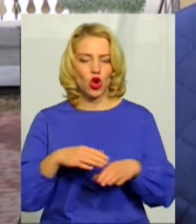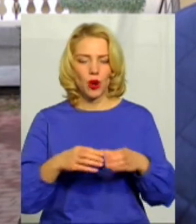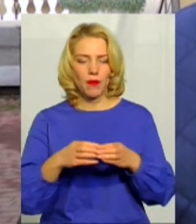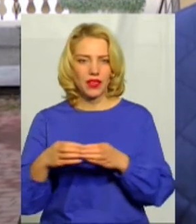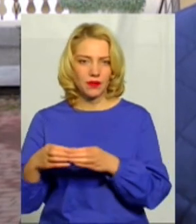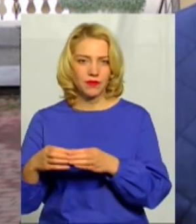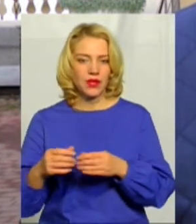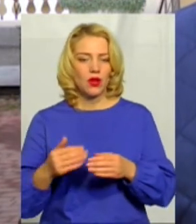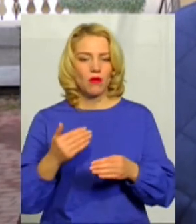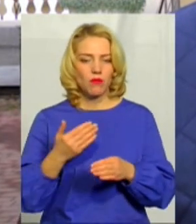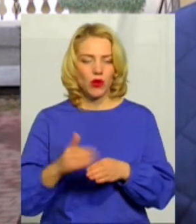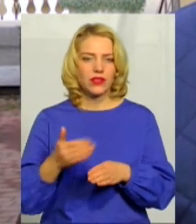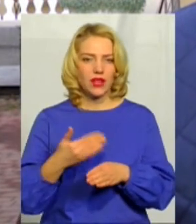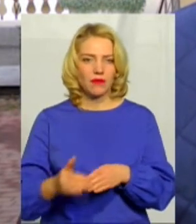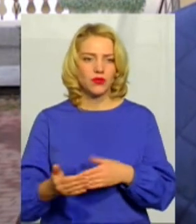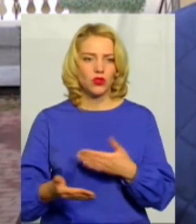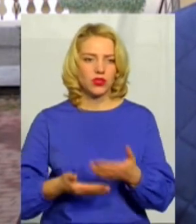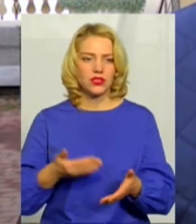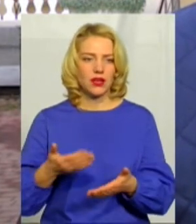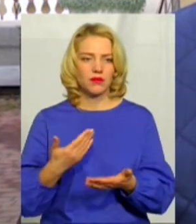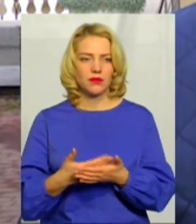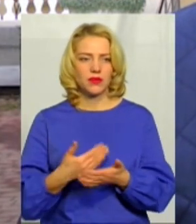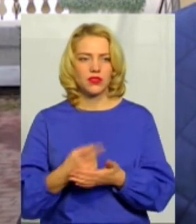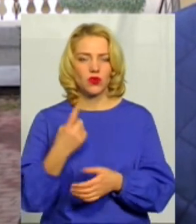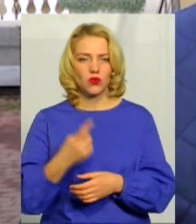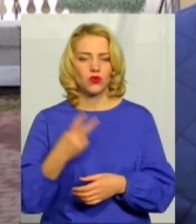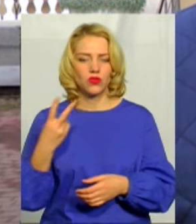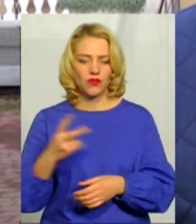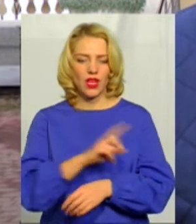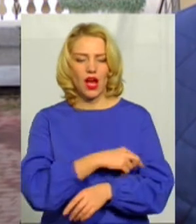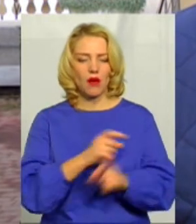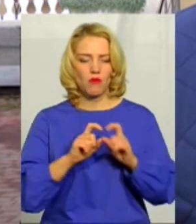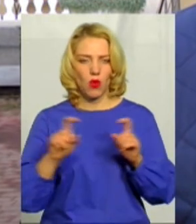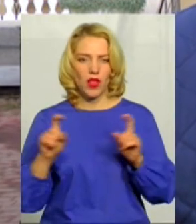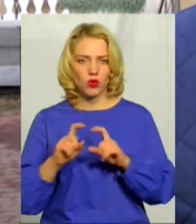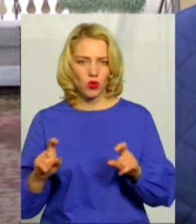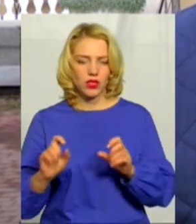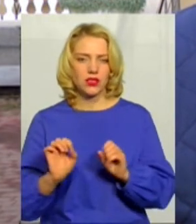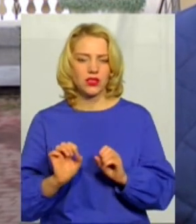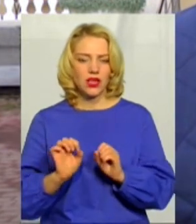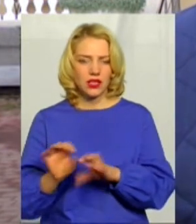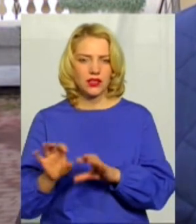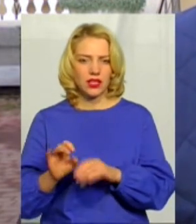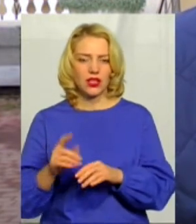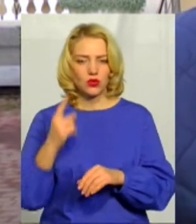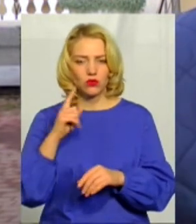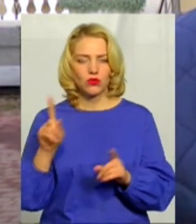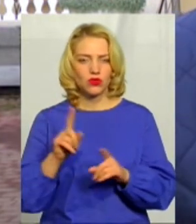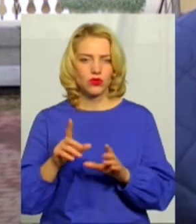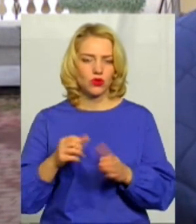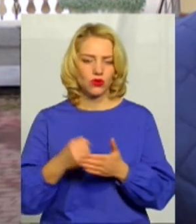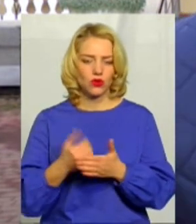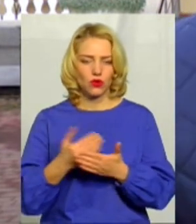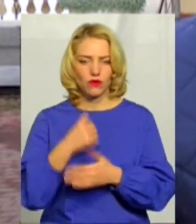Поетапно йде, приблизно одну-дві амбулаторії передачі йде, і думаю, що до нового року всі передадуть, бо мусять